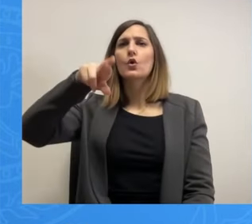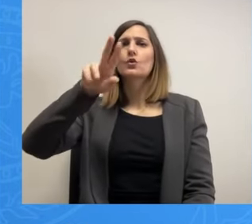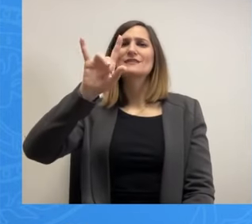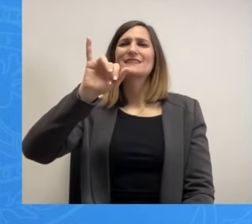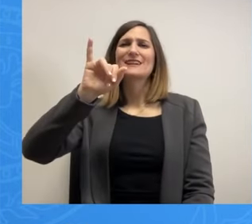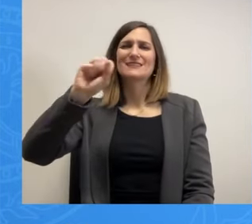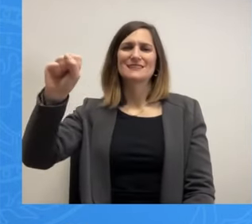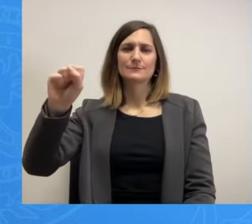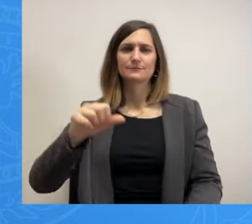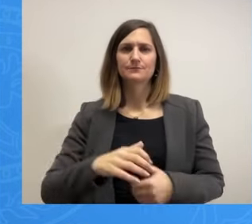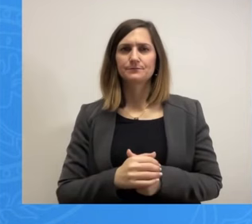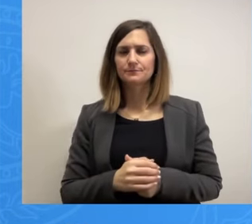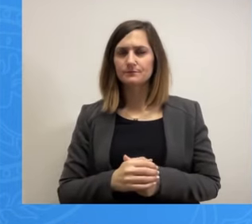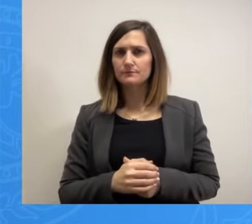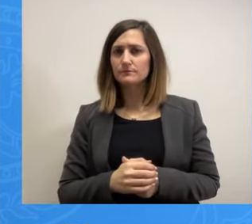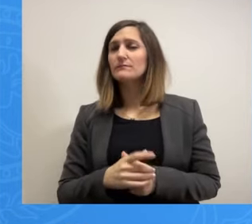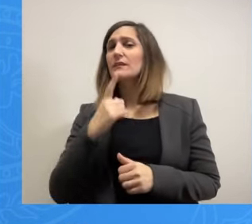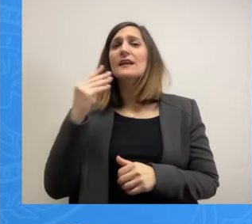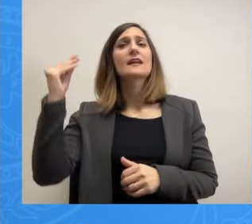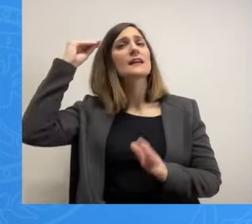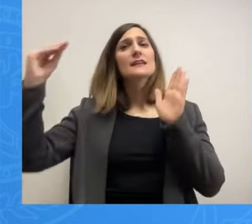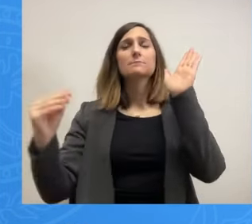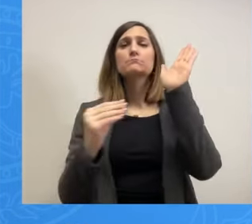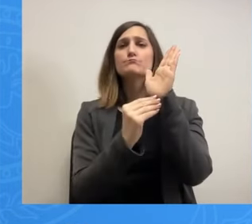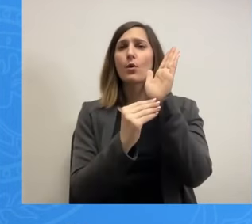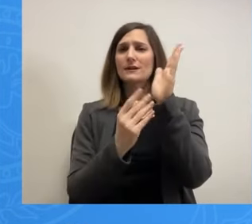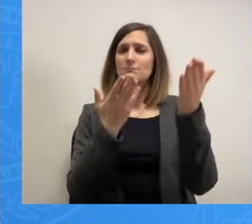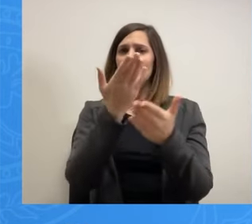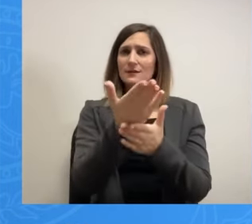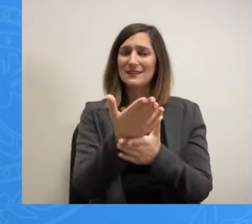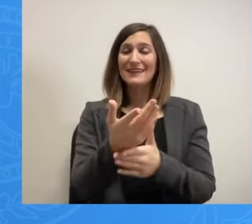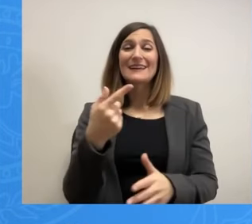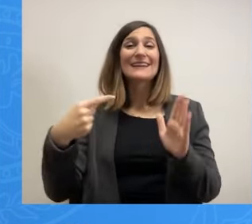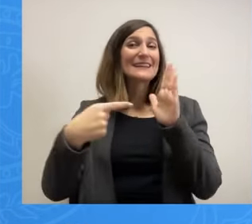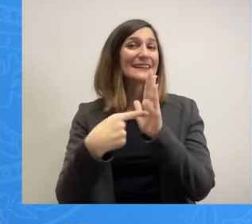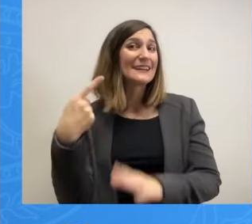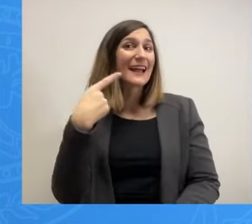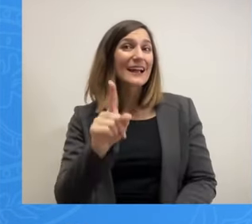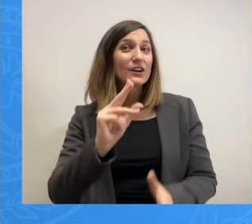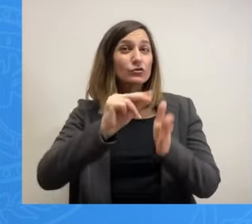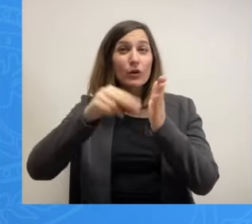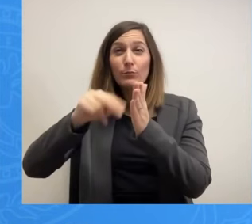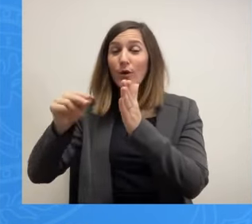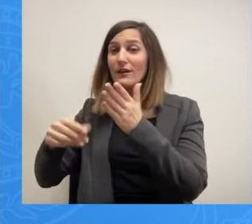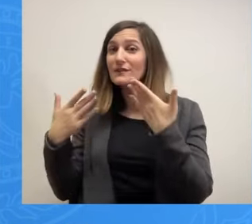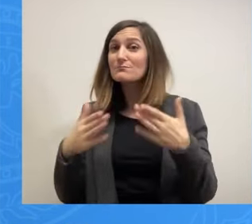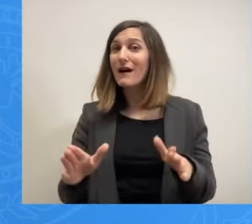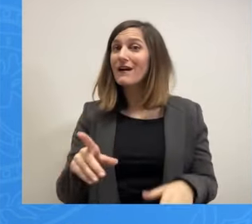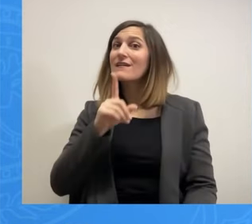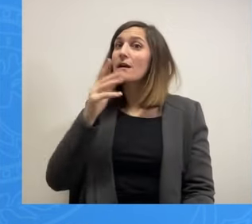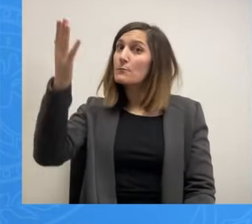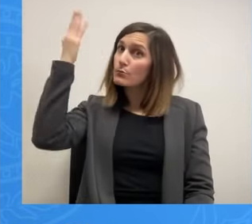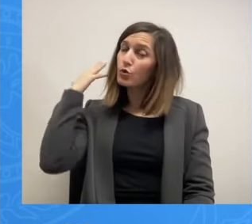Σας κατέθεσαν υπόμνημα χίλιες εκατό υπογραφές. Είναι θέμα που είχαμε βάλει και στην προηγούμενη